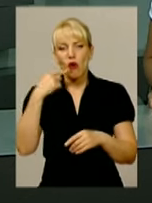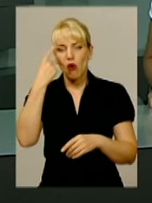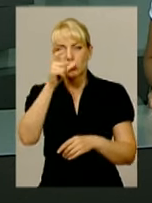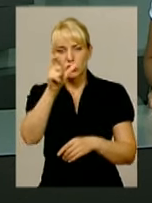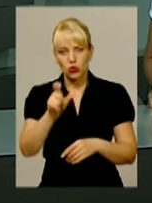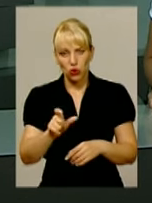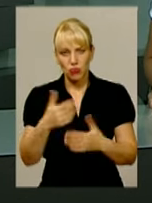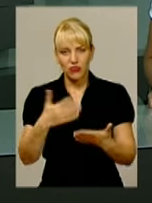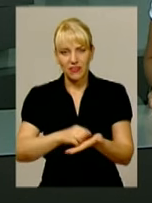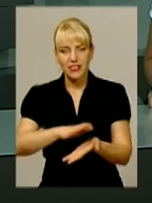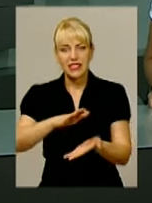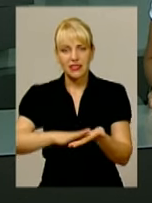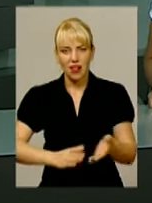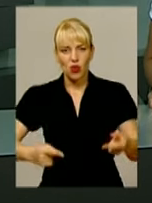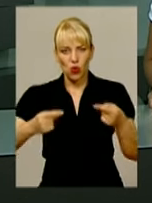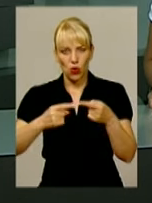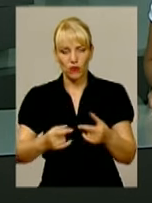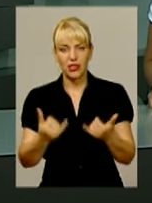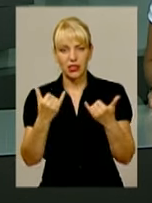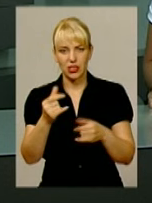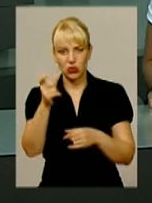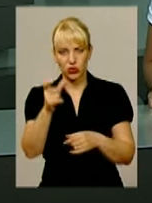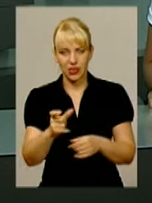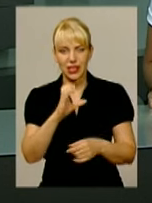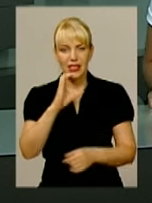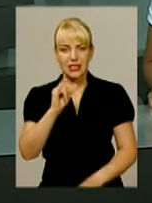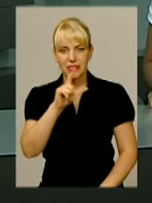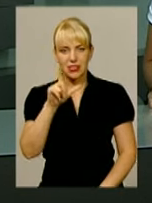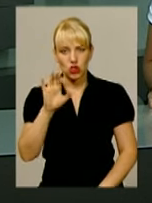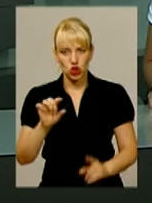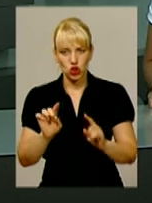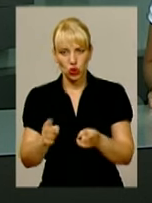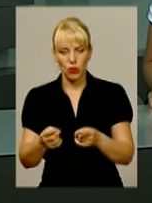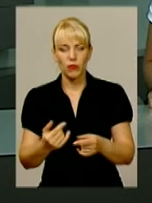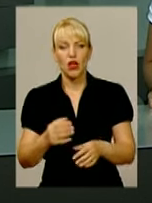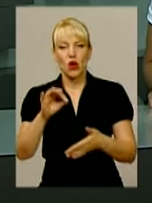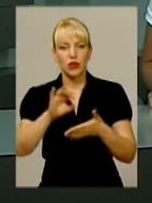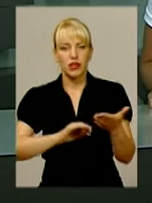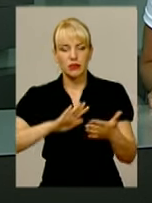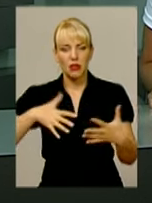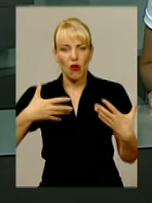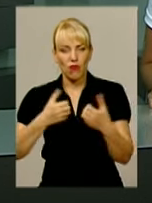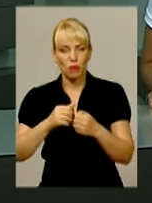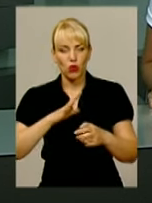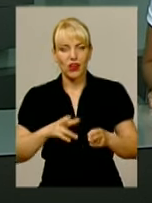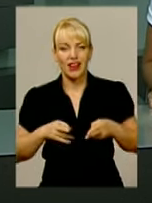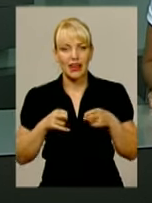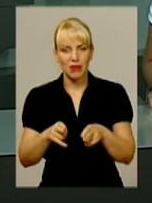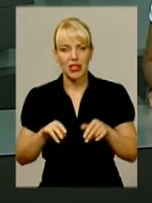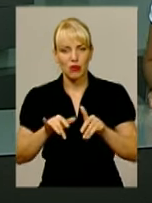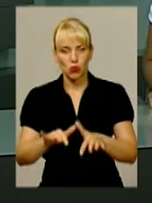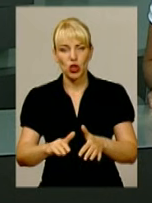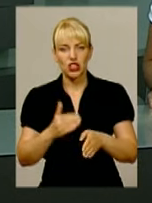встановлено, він нині перебуває в ізоляторі тимчасового тримання. Одразу ж після аварії було відкрите кримінальне провадження за частиною